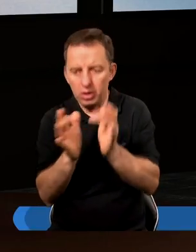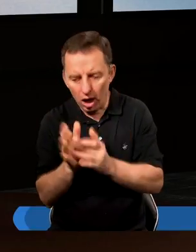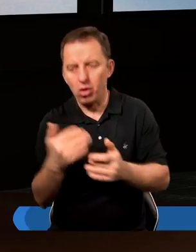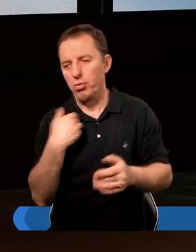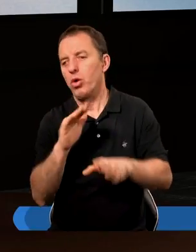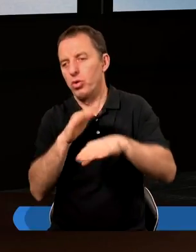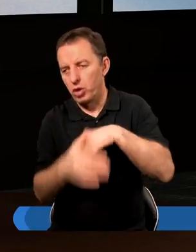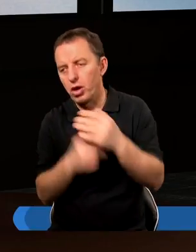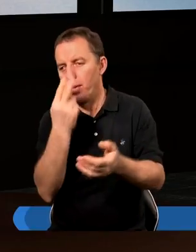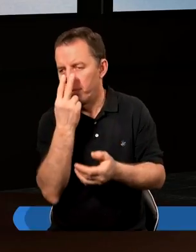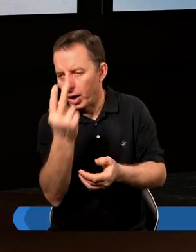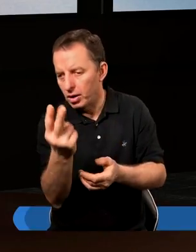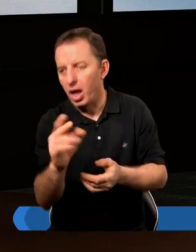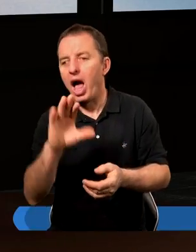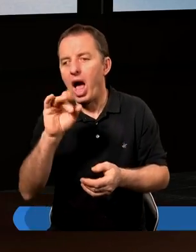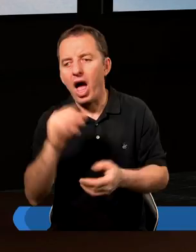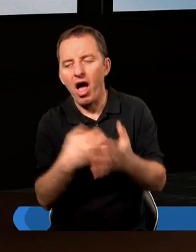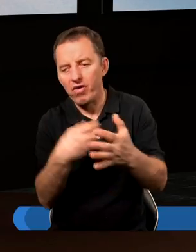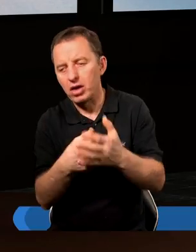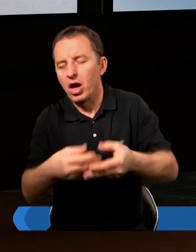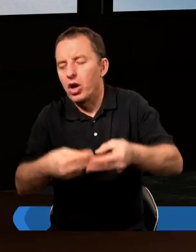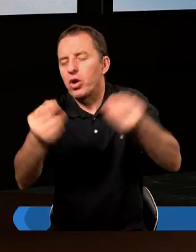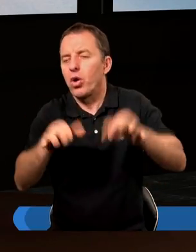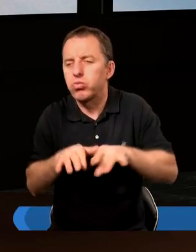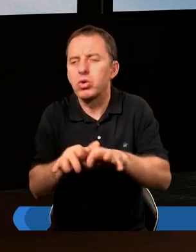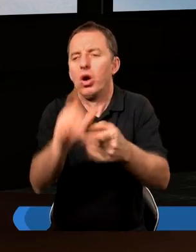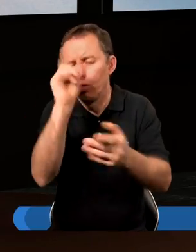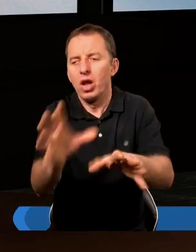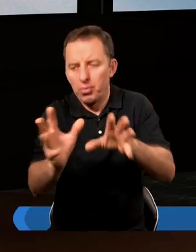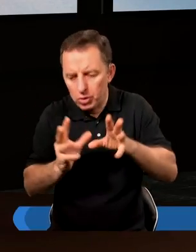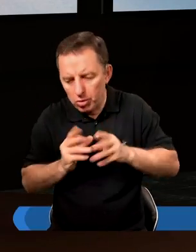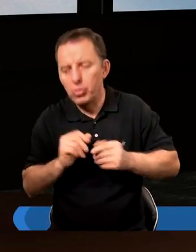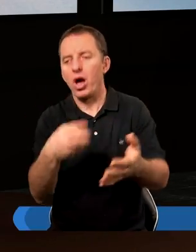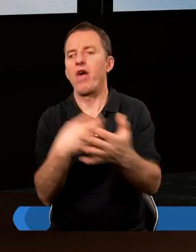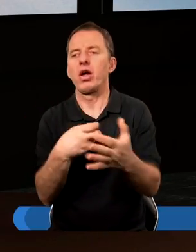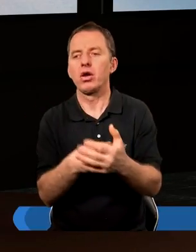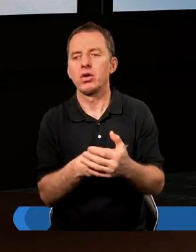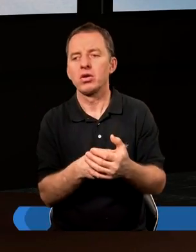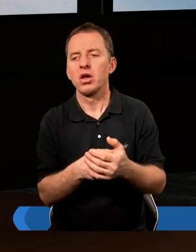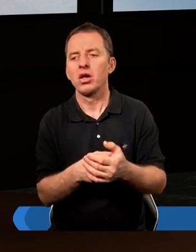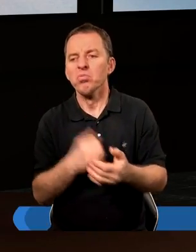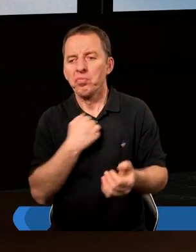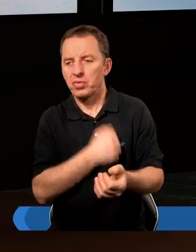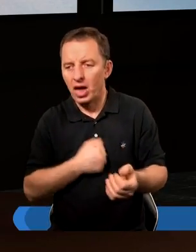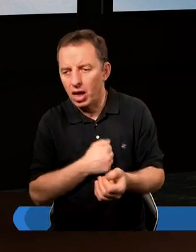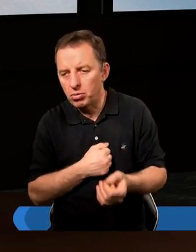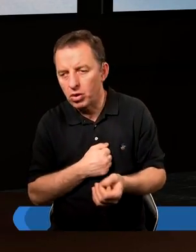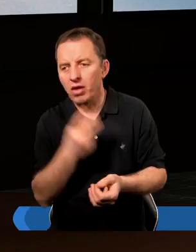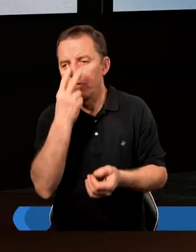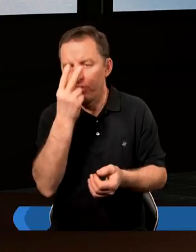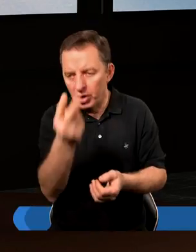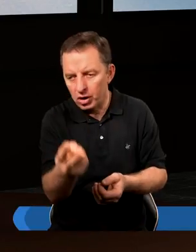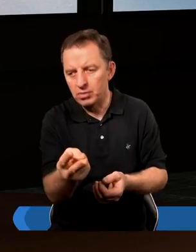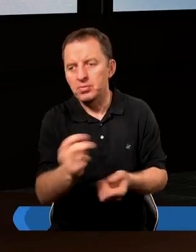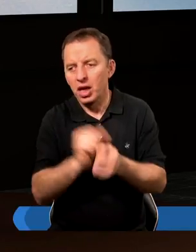był szczęśliwy patrząc na to, że Ewangelia się rozchodzi, że ludzie przyjmują Jego Ewangelię. Był zasmucony, jeżeli widział,